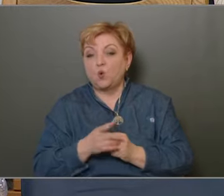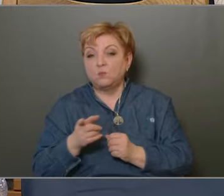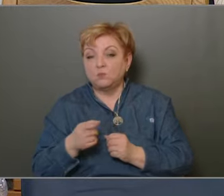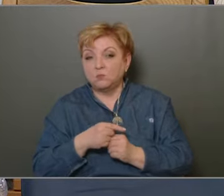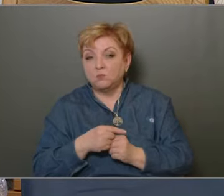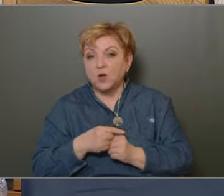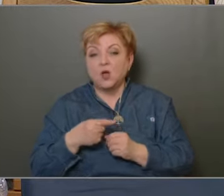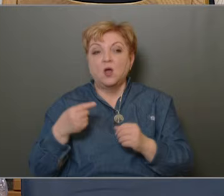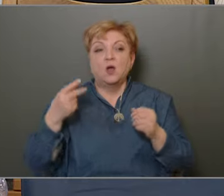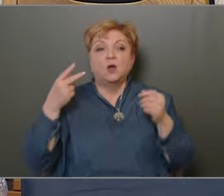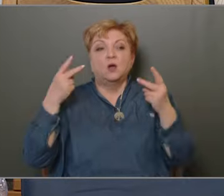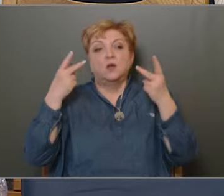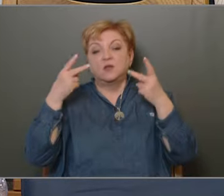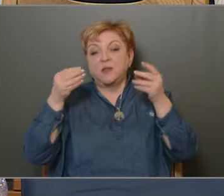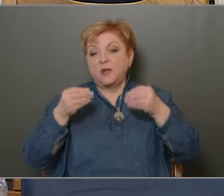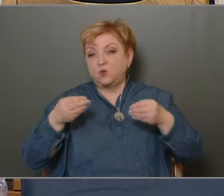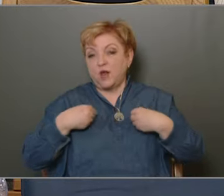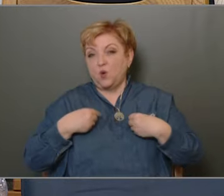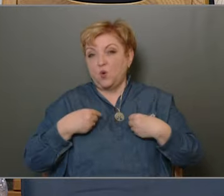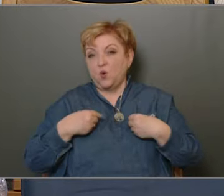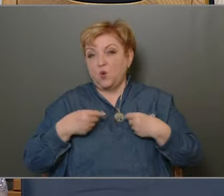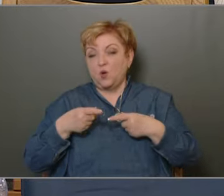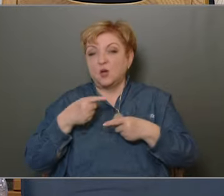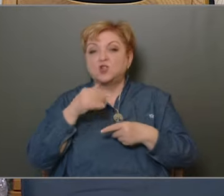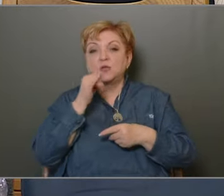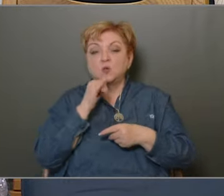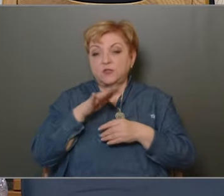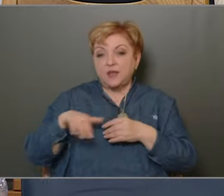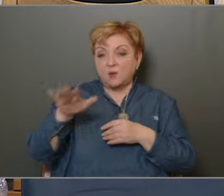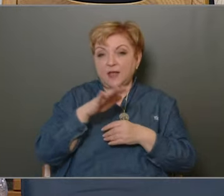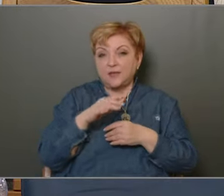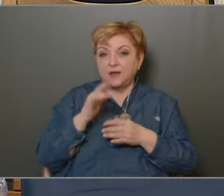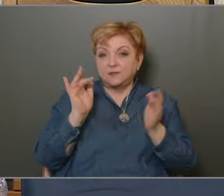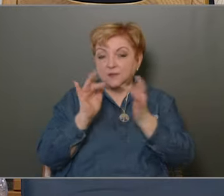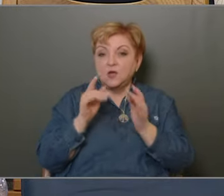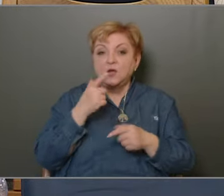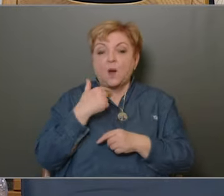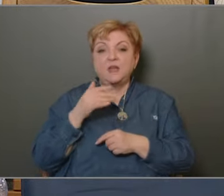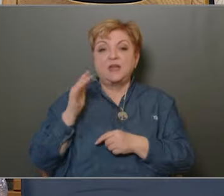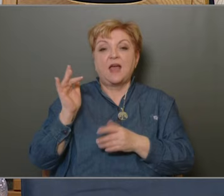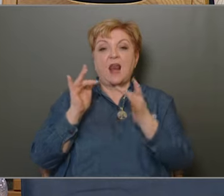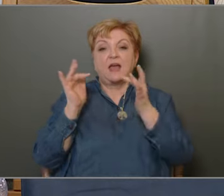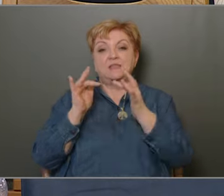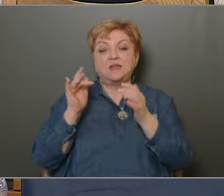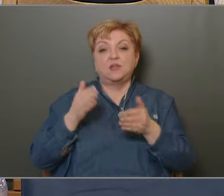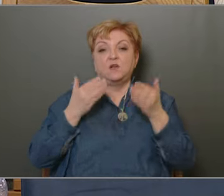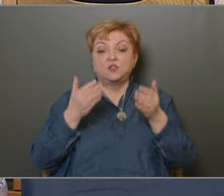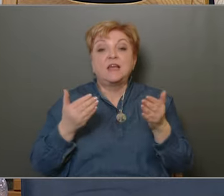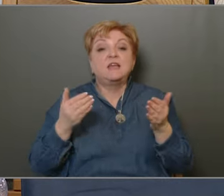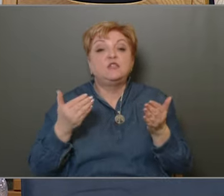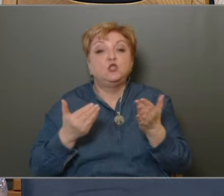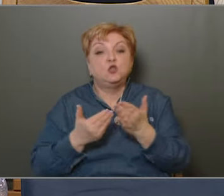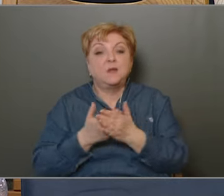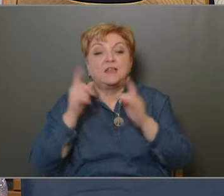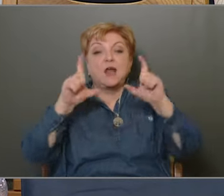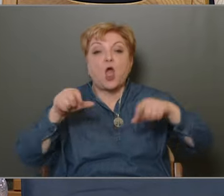napi rendelőti hozzászólásomban beszéltem. Csak a zöld felületet említem, mint ellenzéki javaslat, hogy nem fogadtuk be. Ismételten,